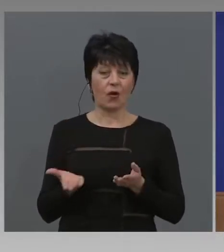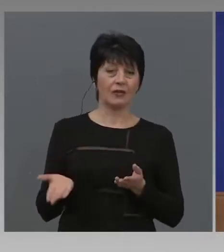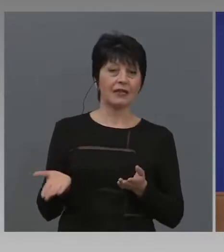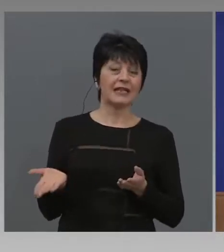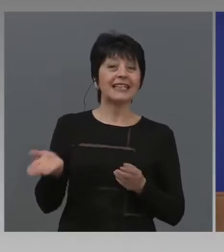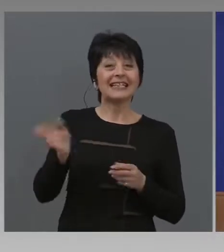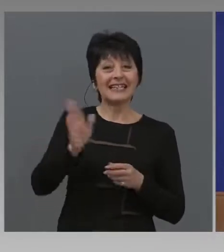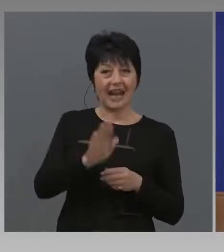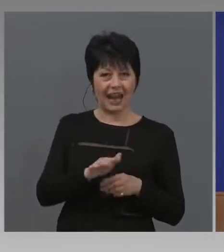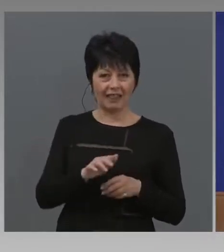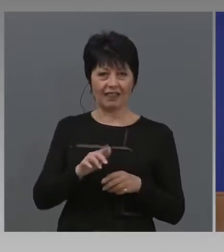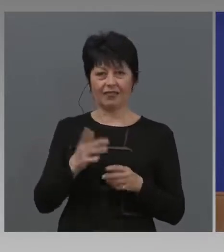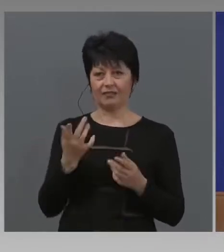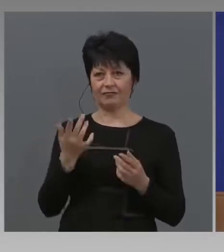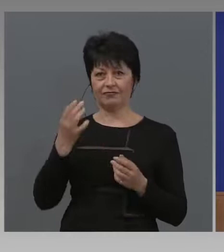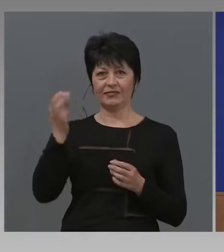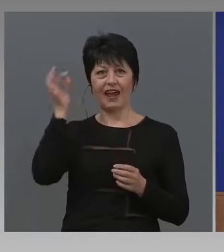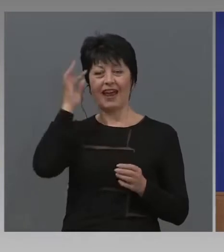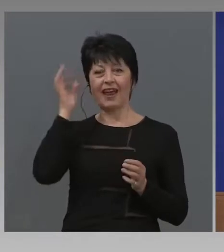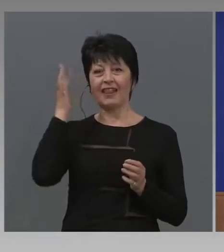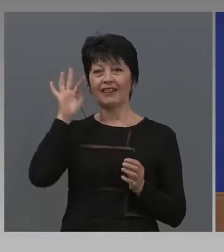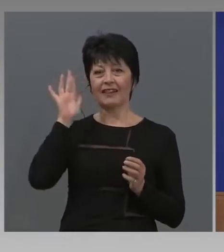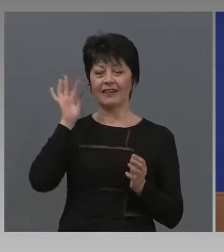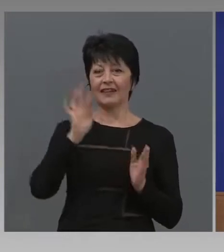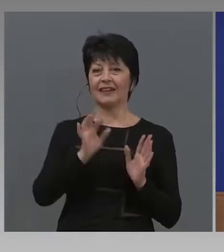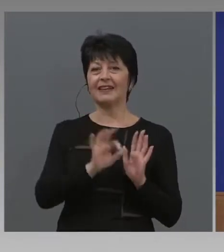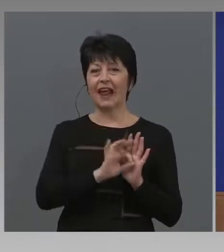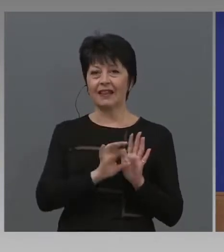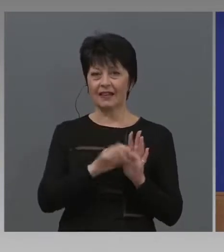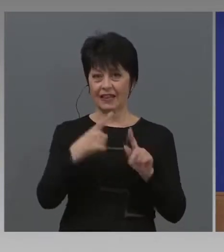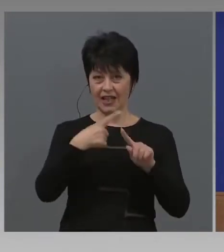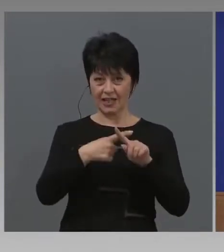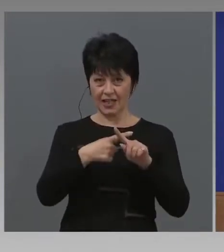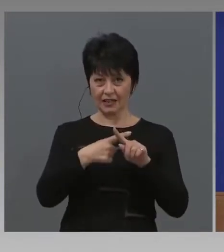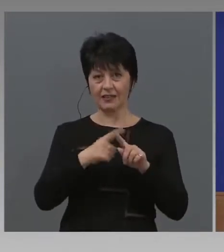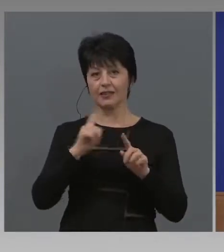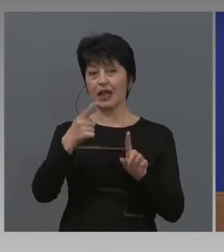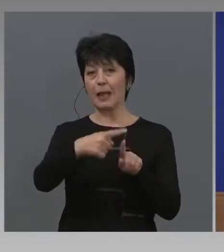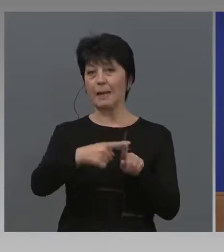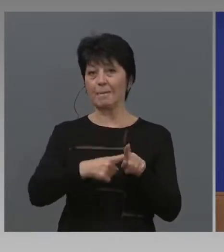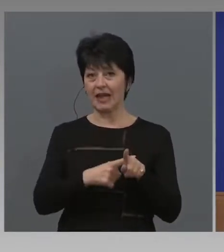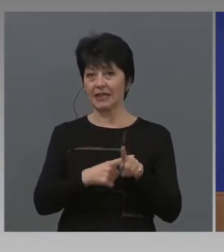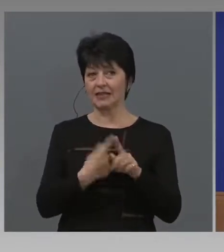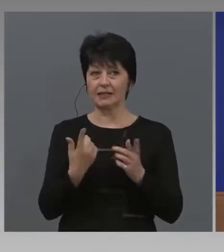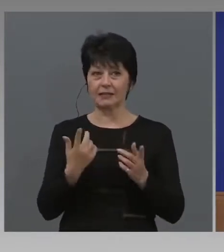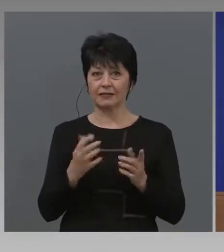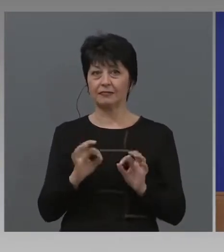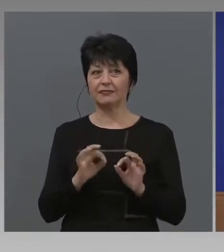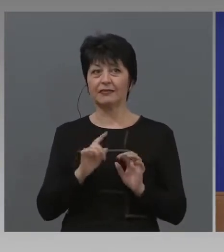датата ХИКС или месеца ХИКС, надявам се на нея годината,